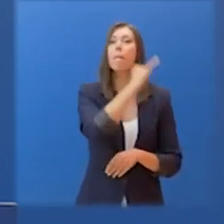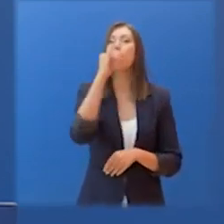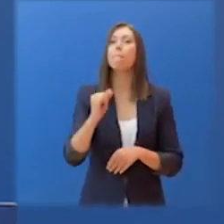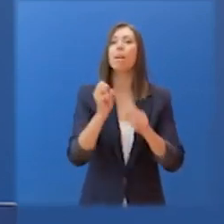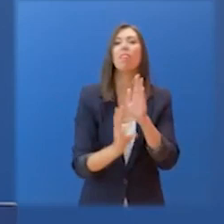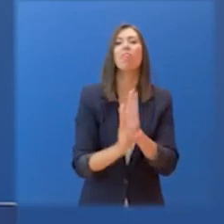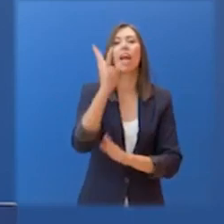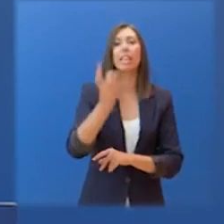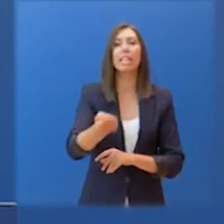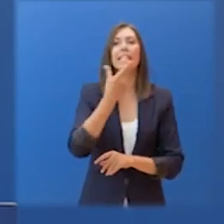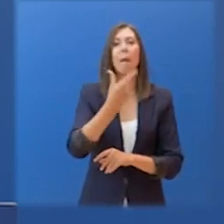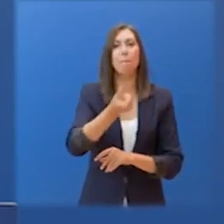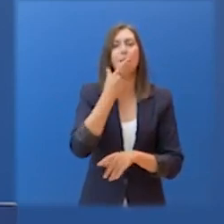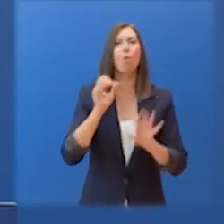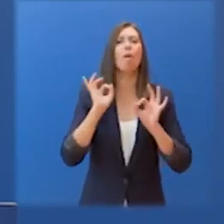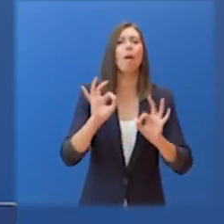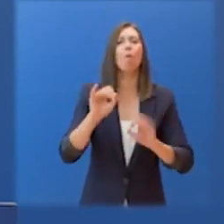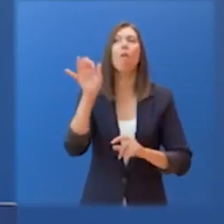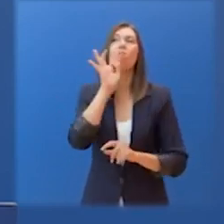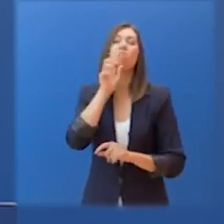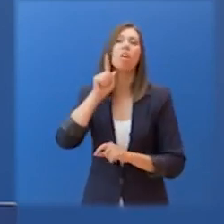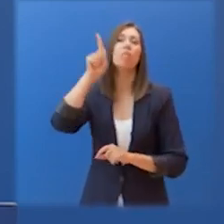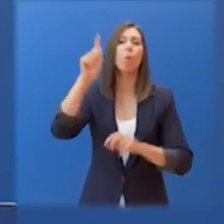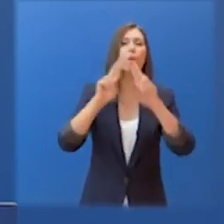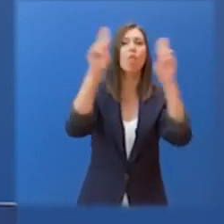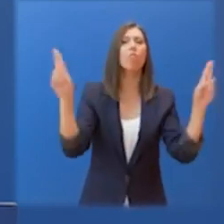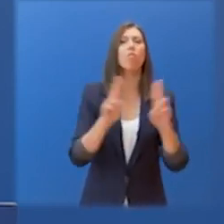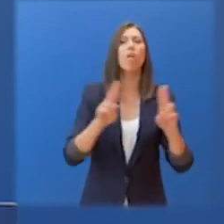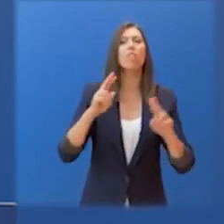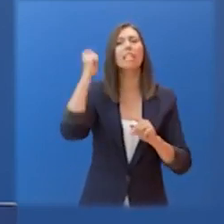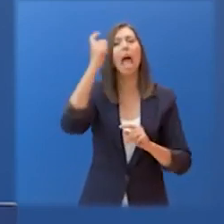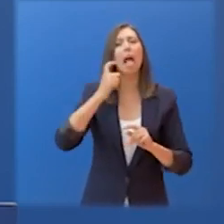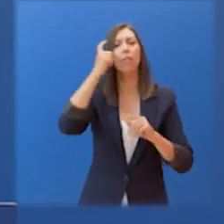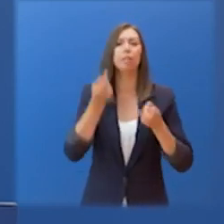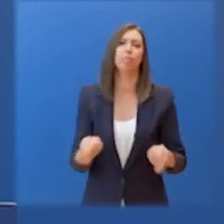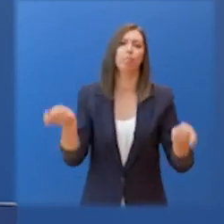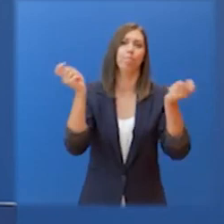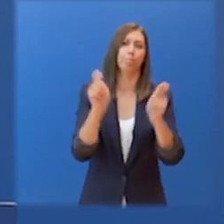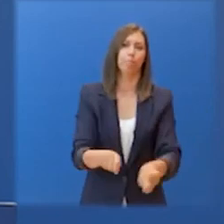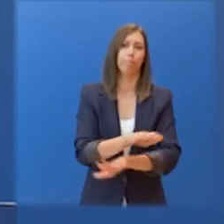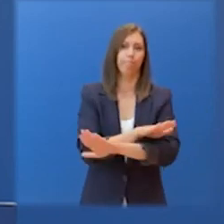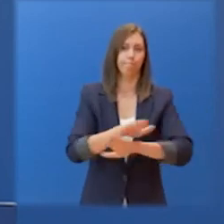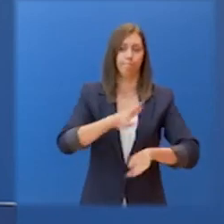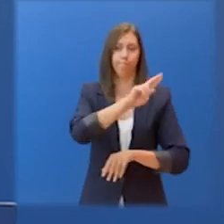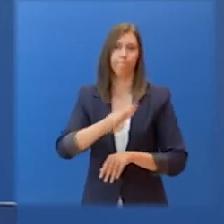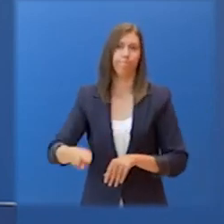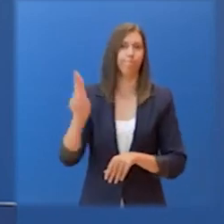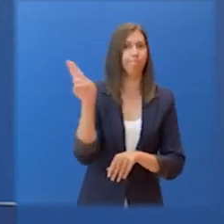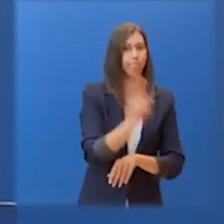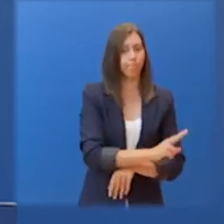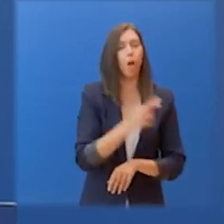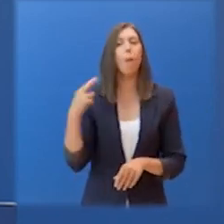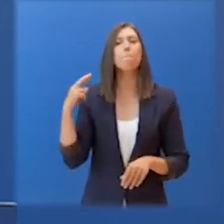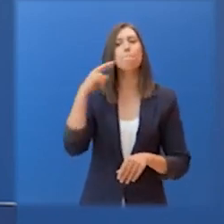2020, 85η Διεθνής Έκθεση Θεσσαλονίκης, δεν θα πραγματοποιηθεί. Ο Πρωθυπουργός θα